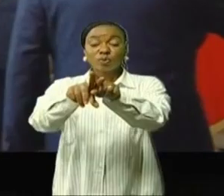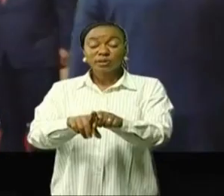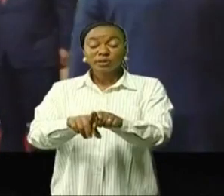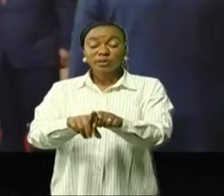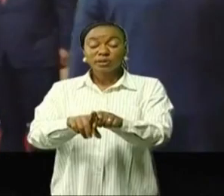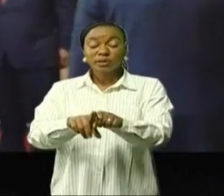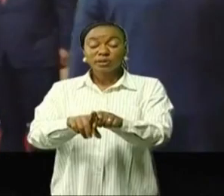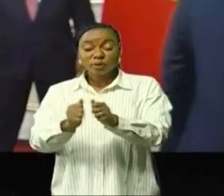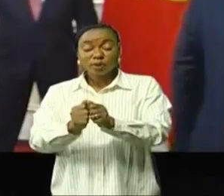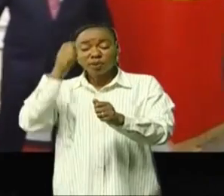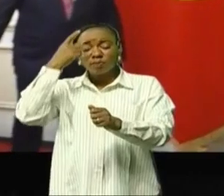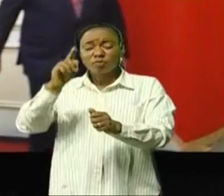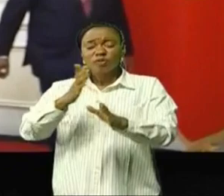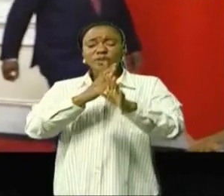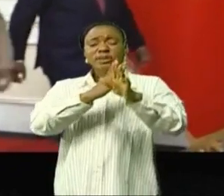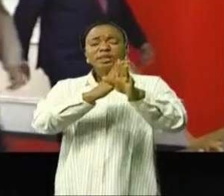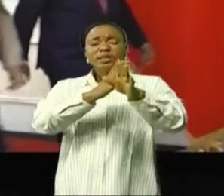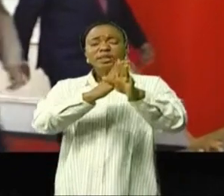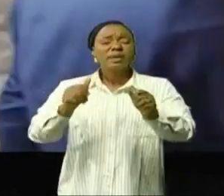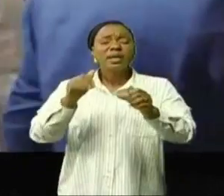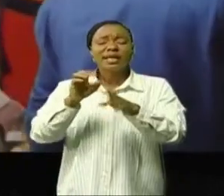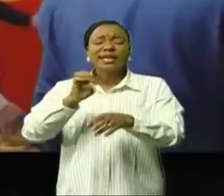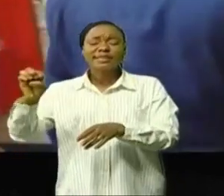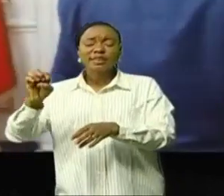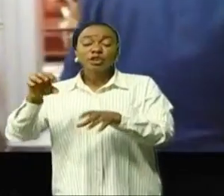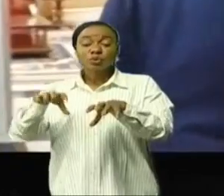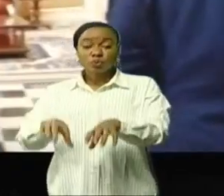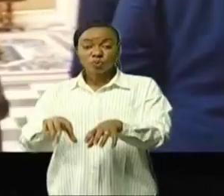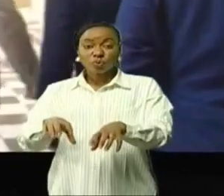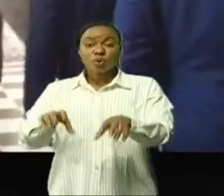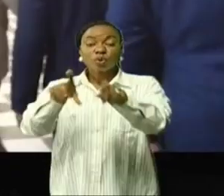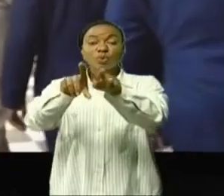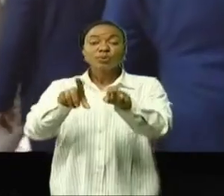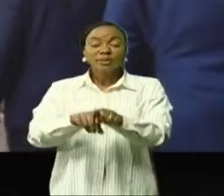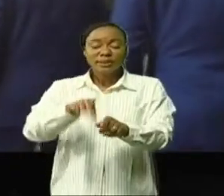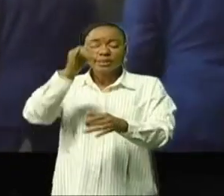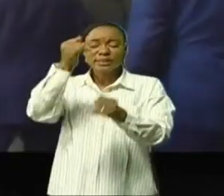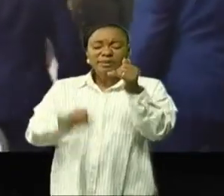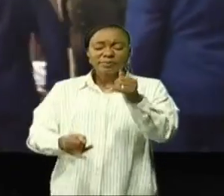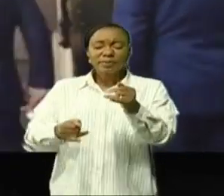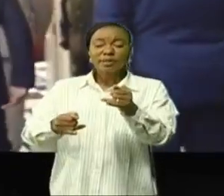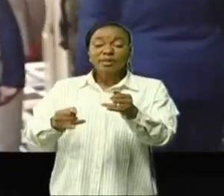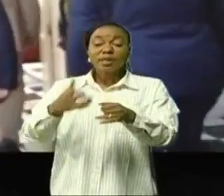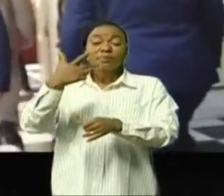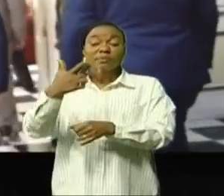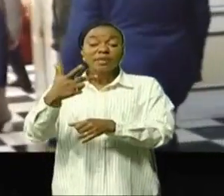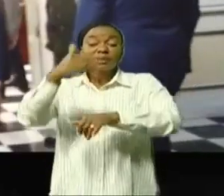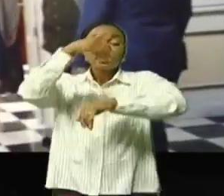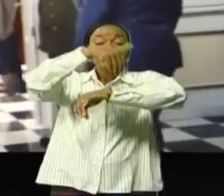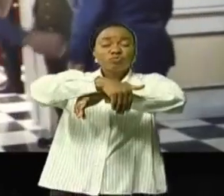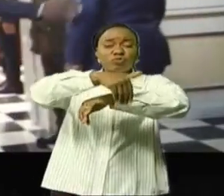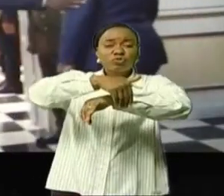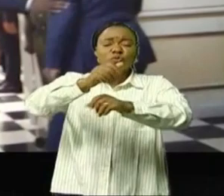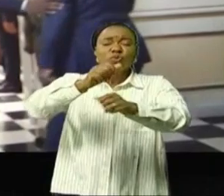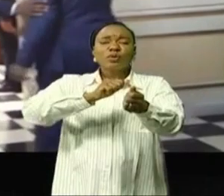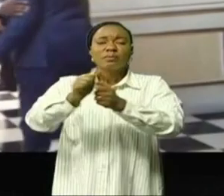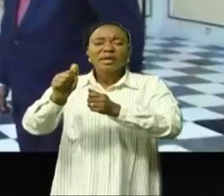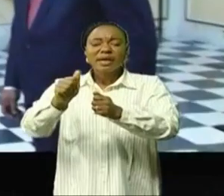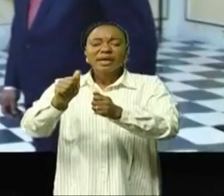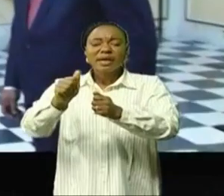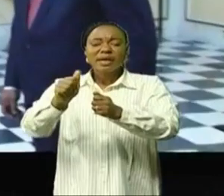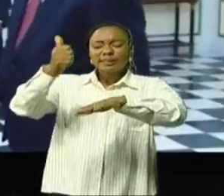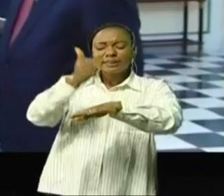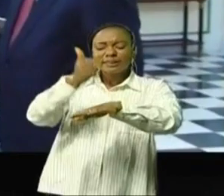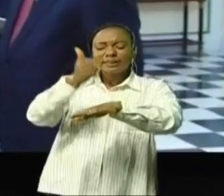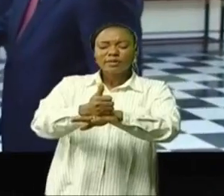situation sécuritaire à l'est de la RDC s'est terminée ce mercredi soir par l'établissement